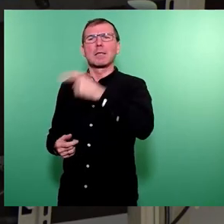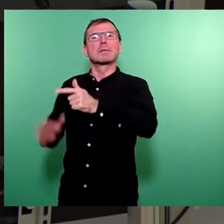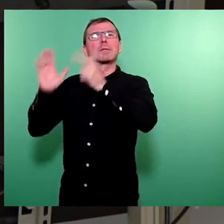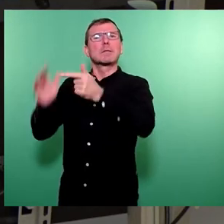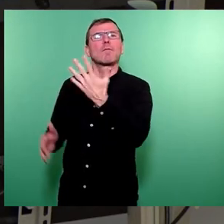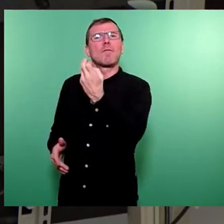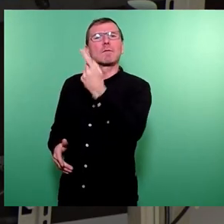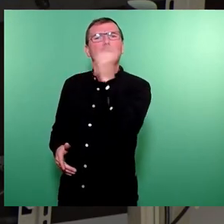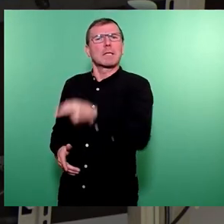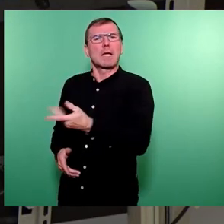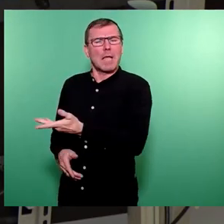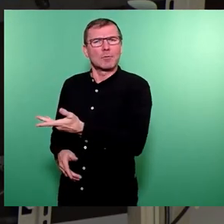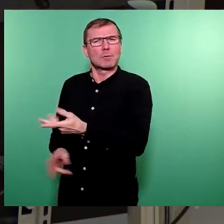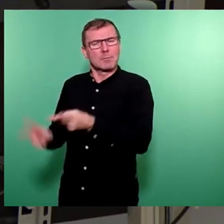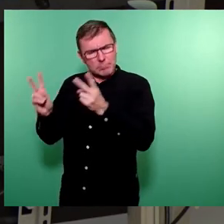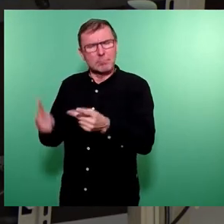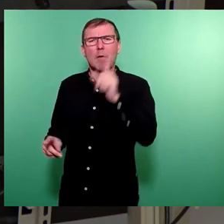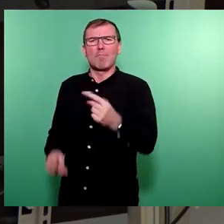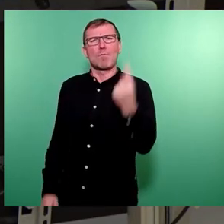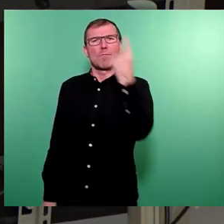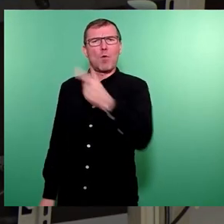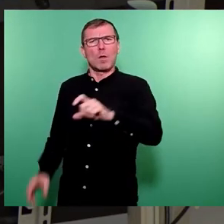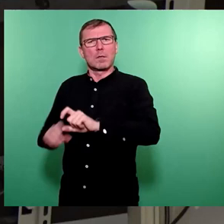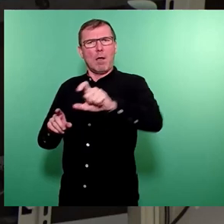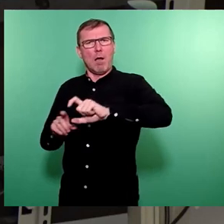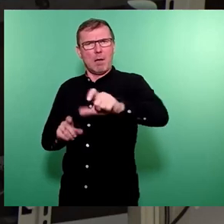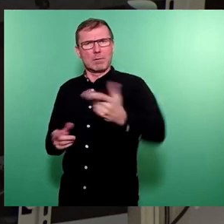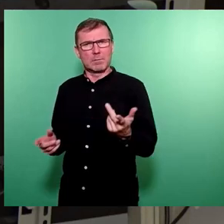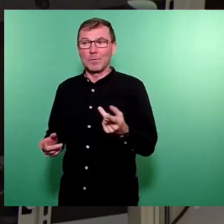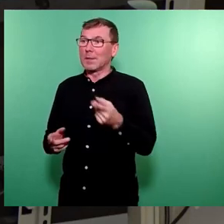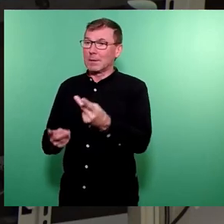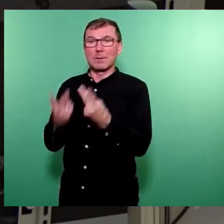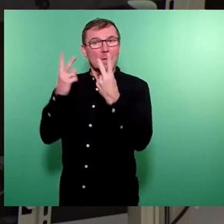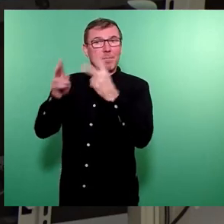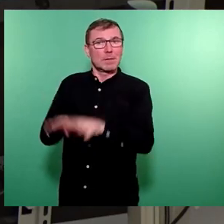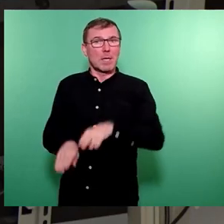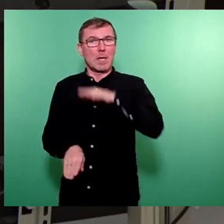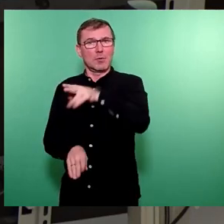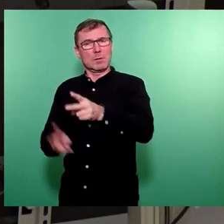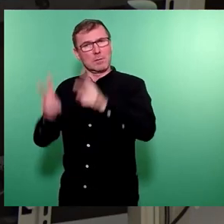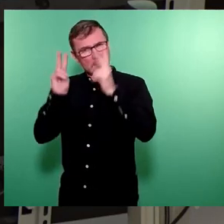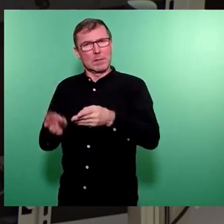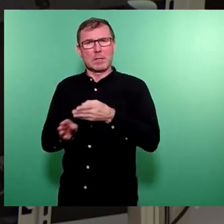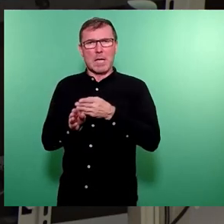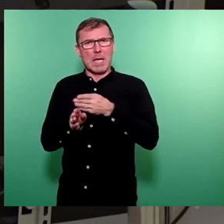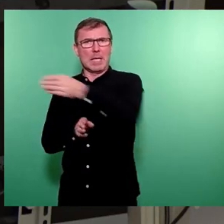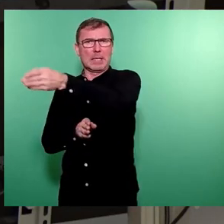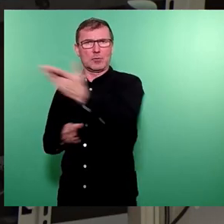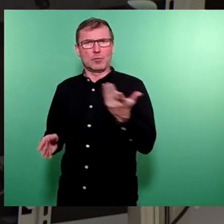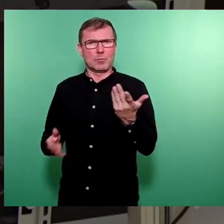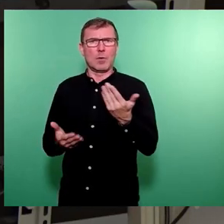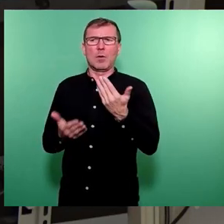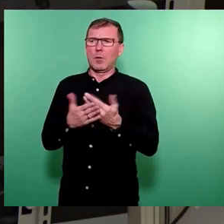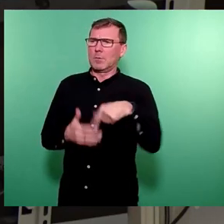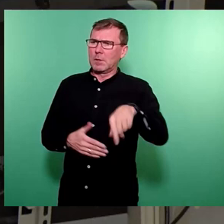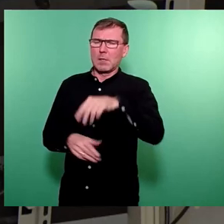.000 pro Jahr ist ein ganz wesentlicher Schritt in die richtige Richtung, um hier die